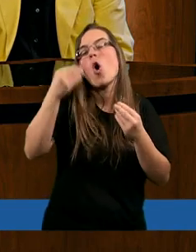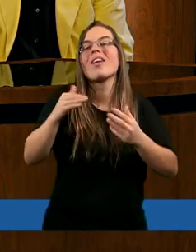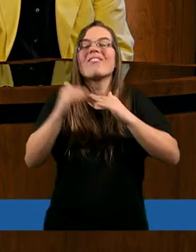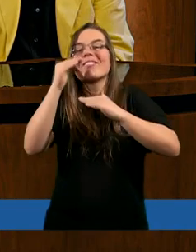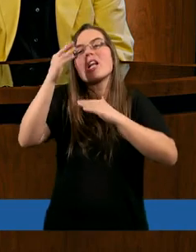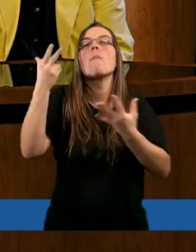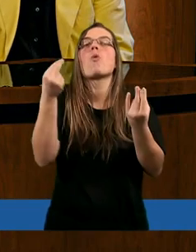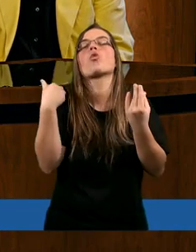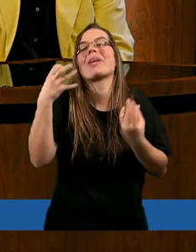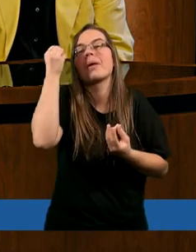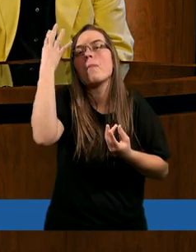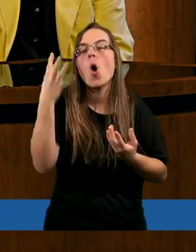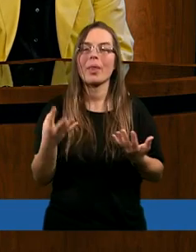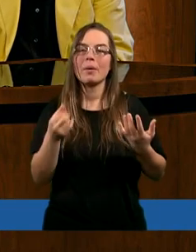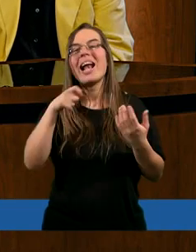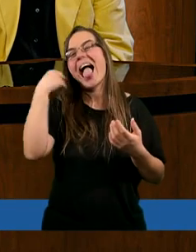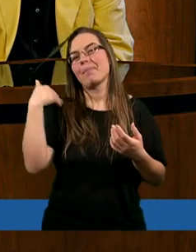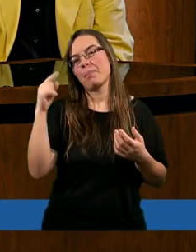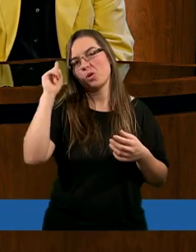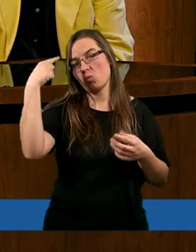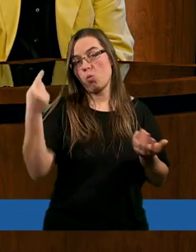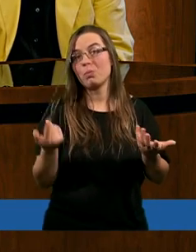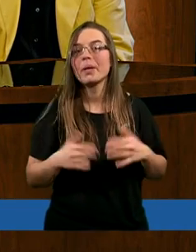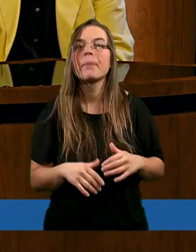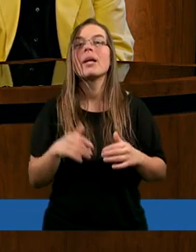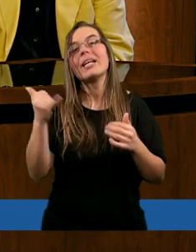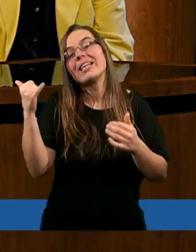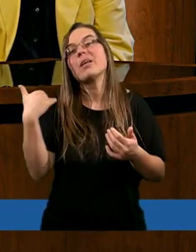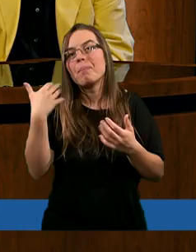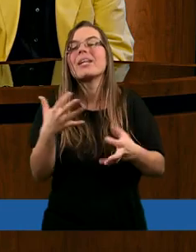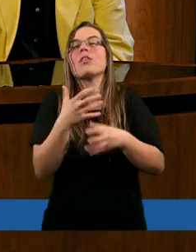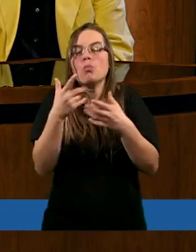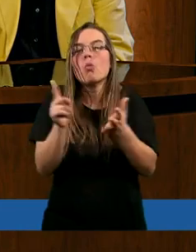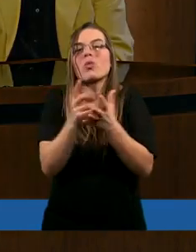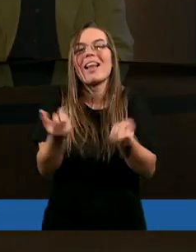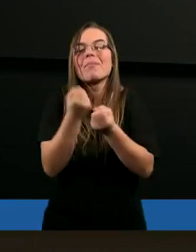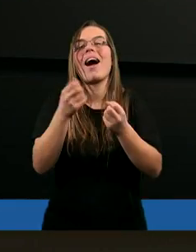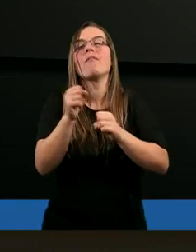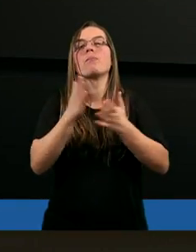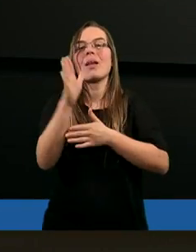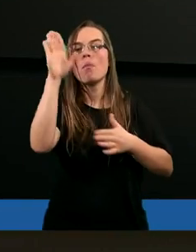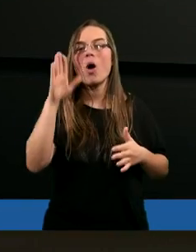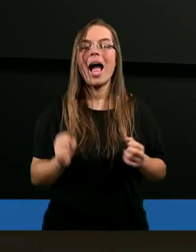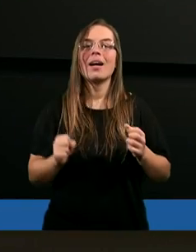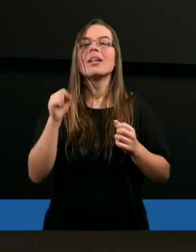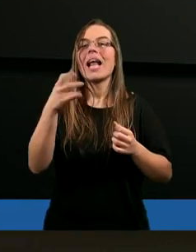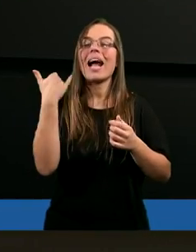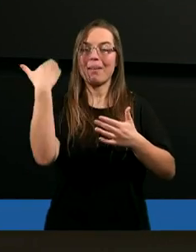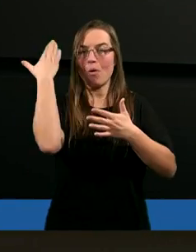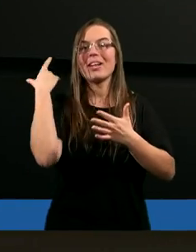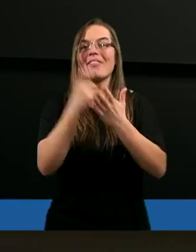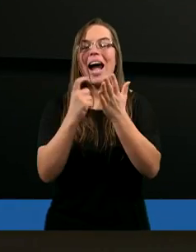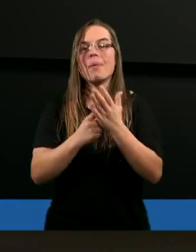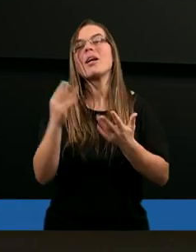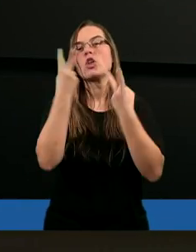po co się trafić, być mądrym, przecież jest lepiej być głupi i być wybranym przez Boga. Tak jak w poprzednim fragmencie